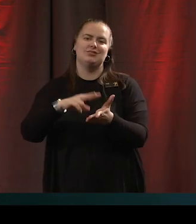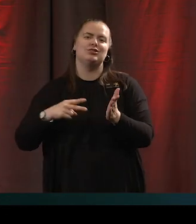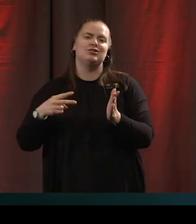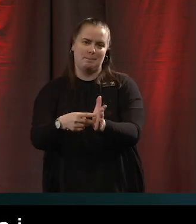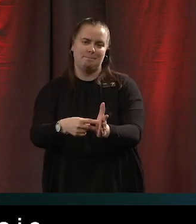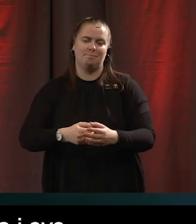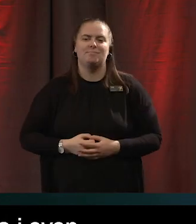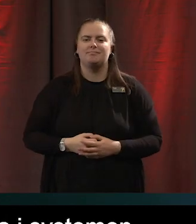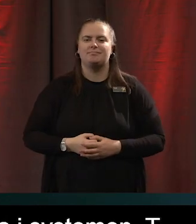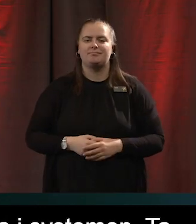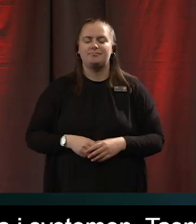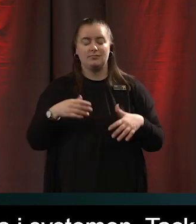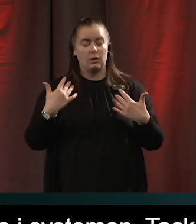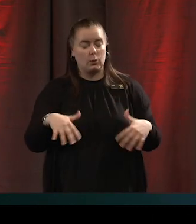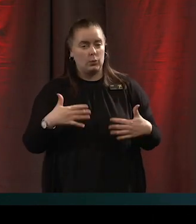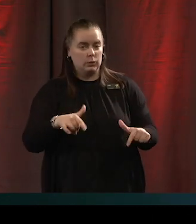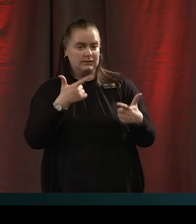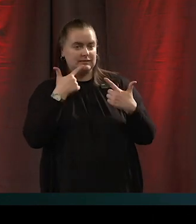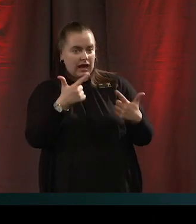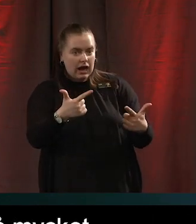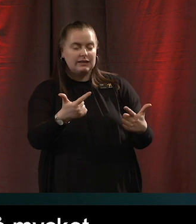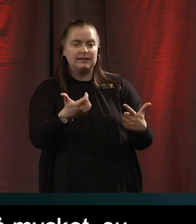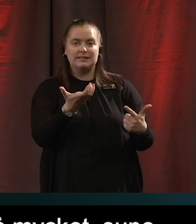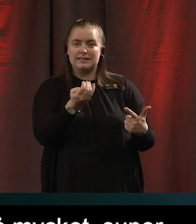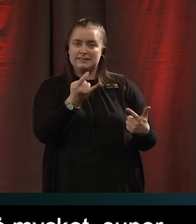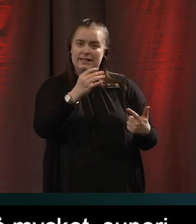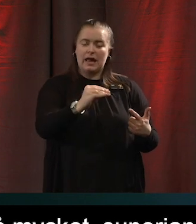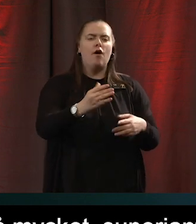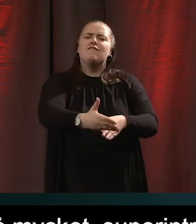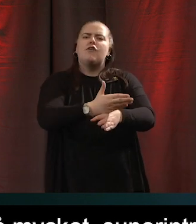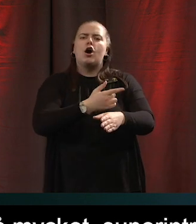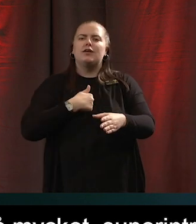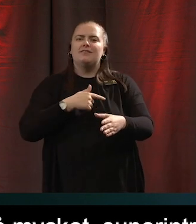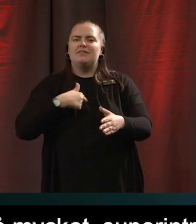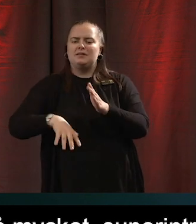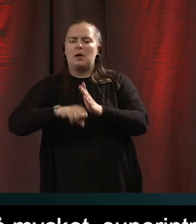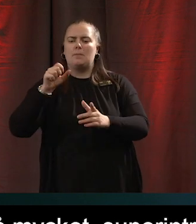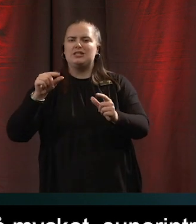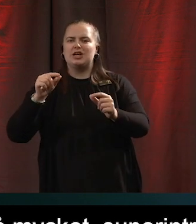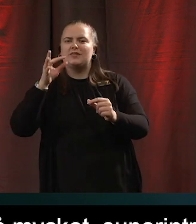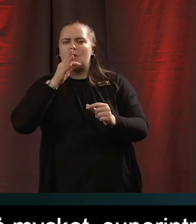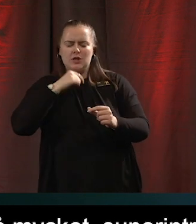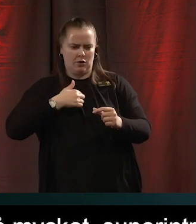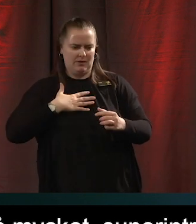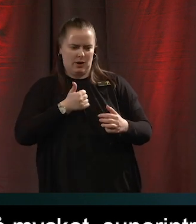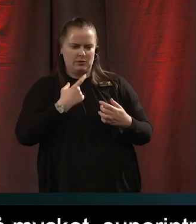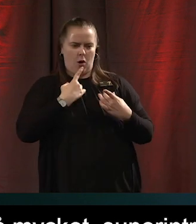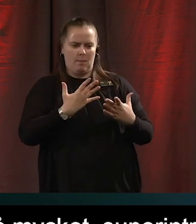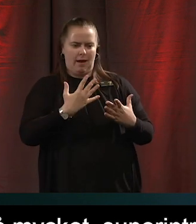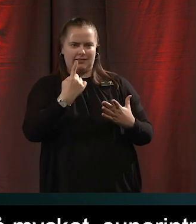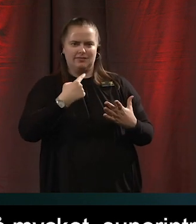Tusen tack. Det var superint. Jag tänkte innan jag slipper in chatfrågorna att jag försöker verbalisera en insikt som jag fick medan du talade.